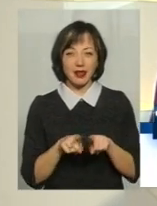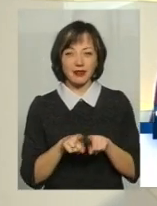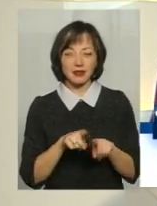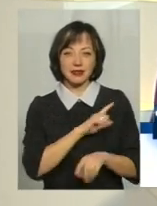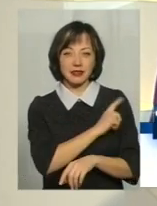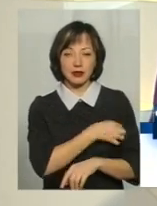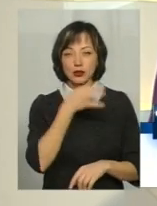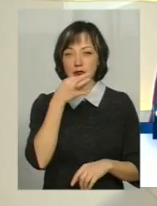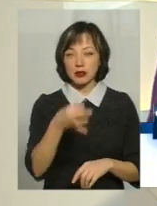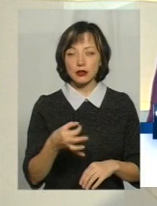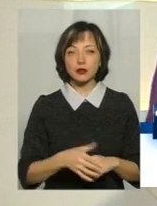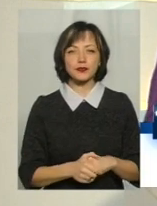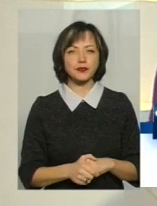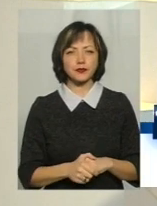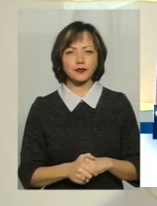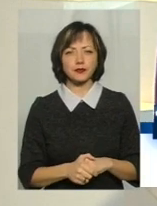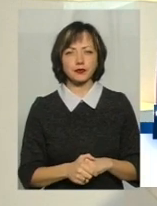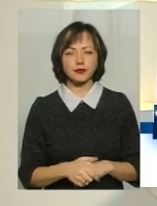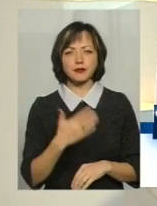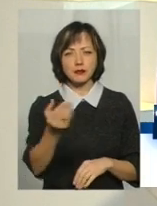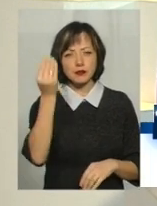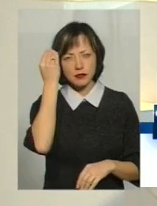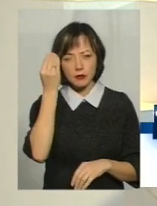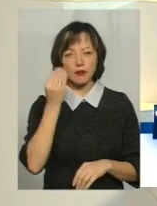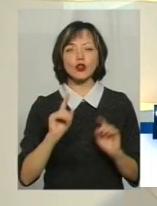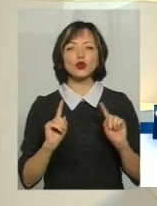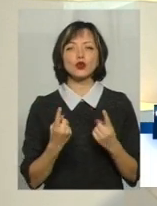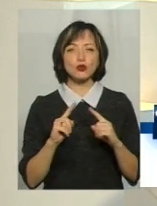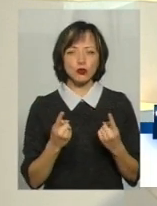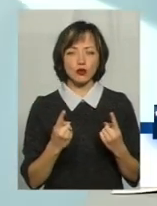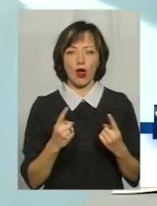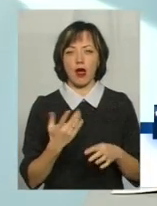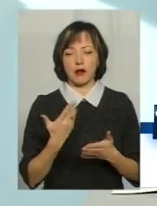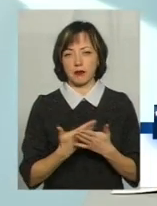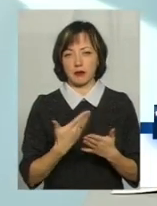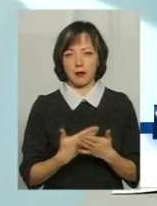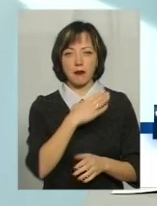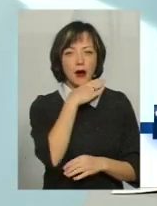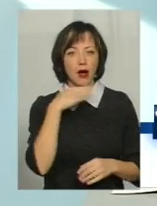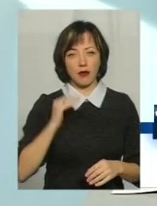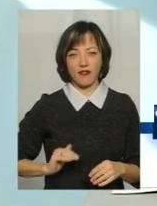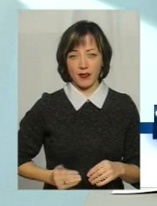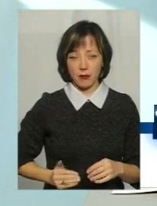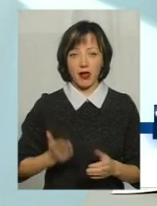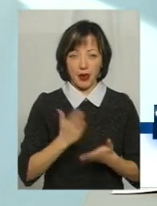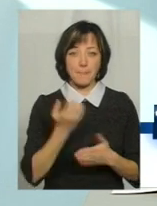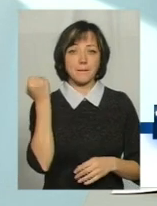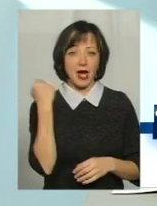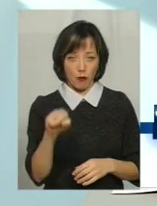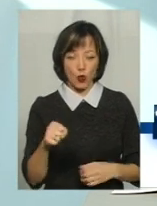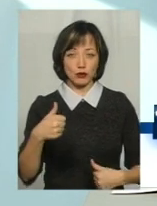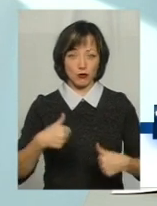монополістами. Разом з тим, на вашу думку, чому все ж таки, ми знаємо, що на багатьох фірмах, які є переможцями,